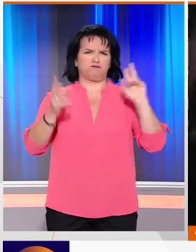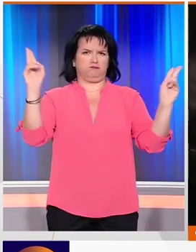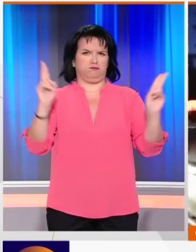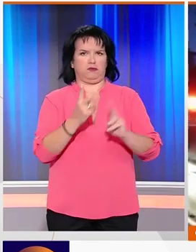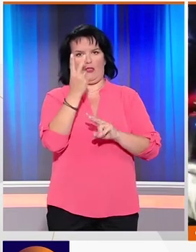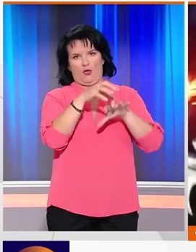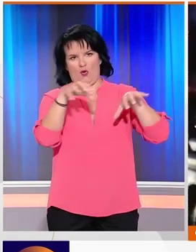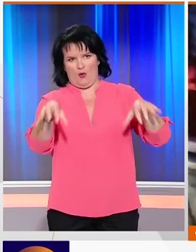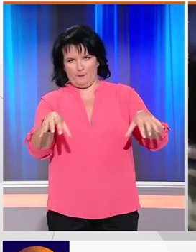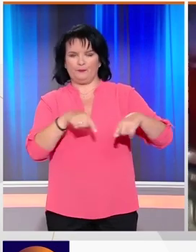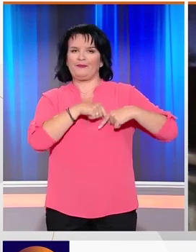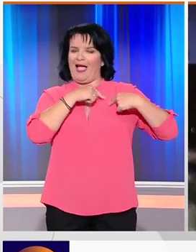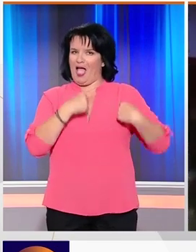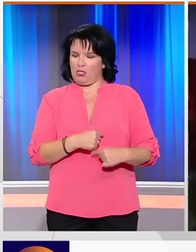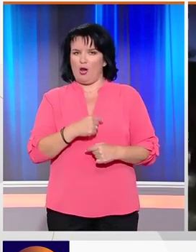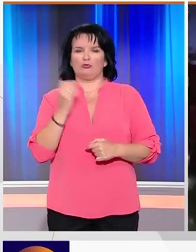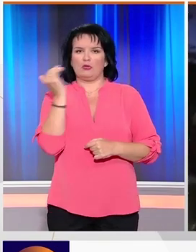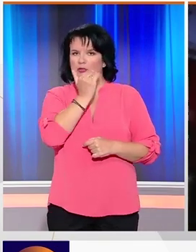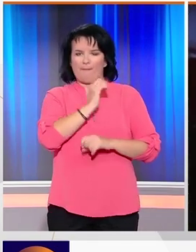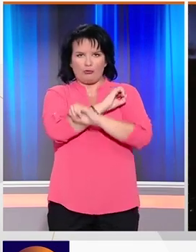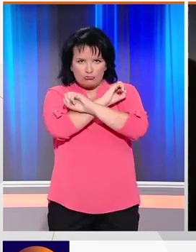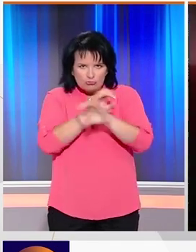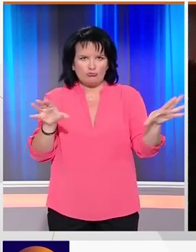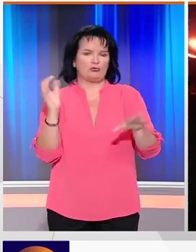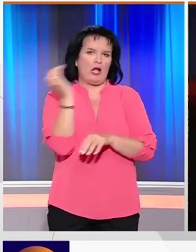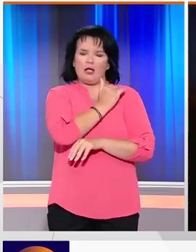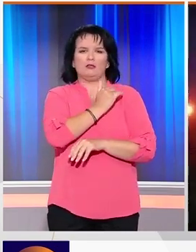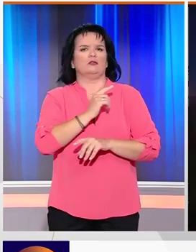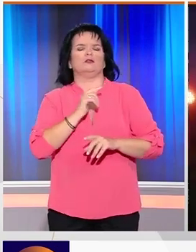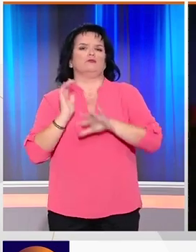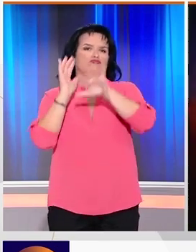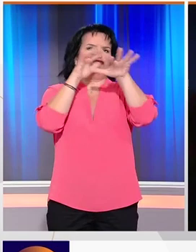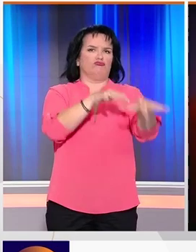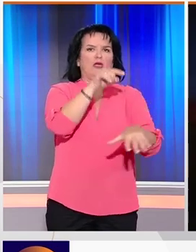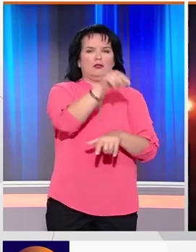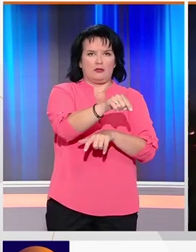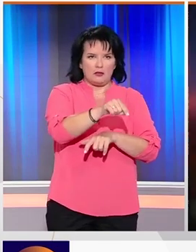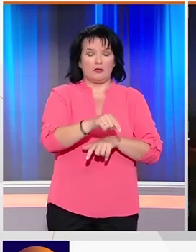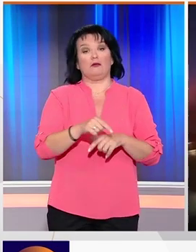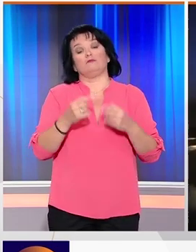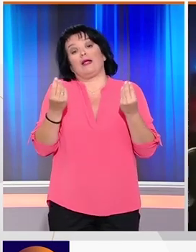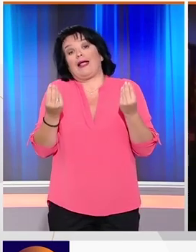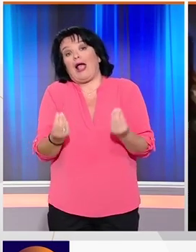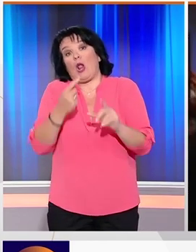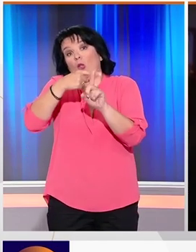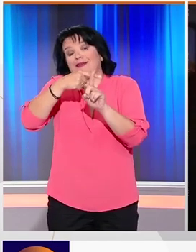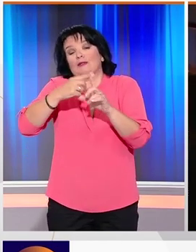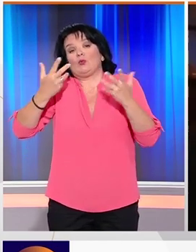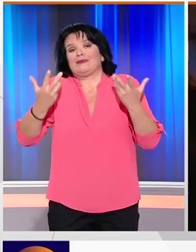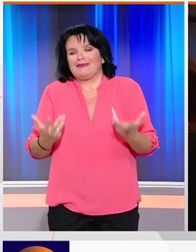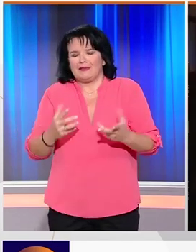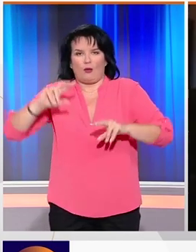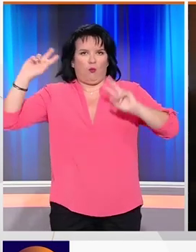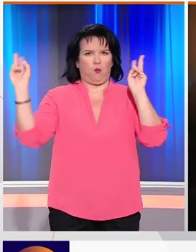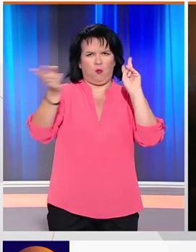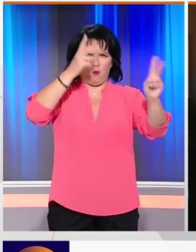δύο μέτωπα. Οι εθελοντές διδοποιήθηκαν όλοι άμεσα και μεταβήκαμε στο συμβάν. Το καλό βέβαια ήταν ότι ο